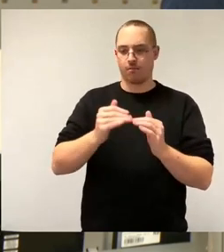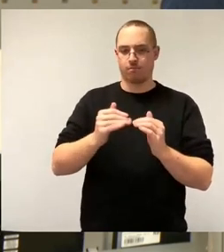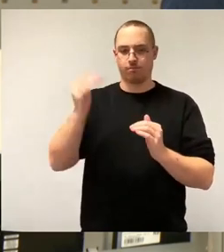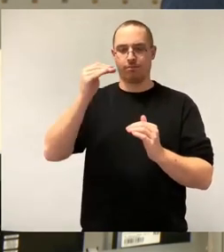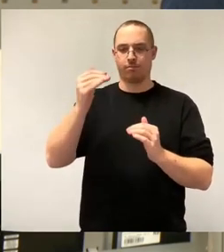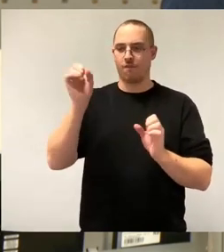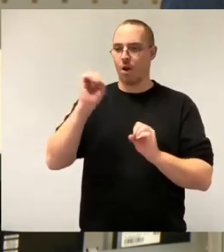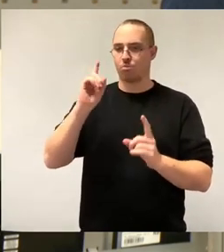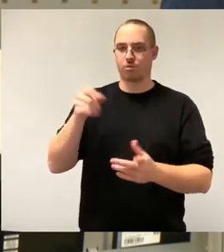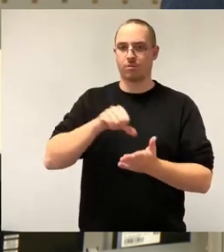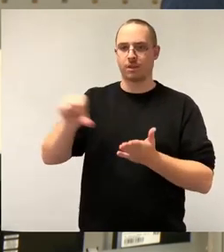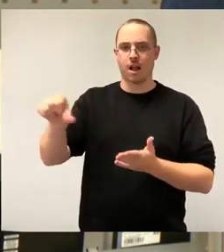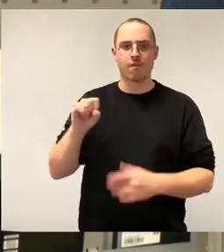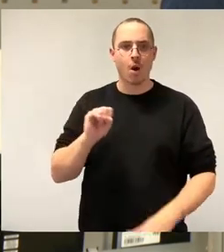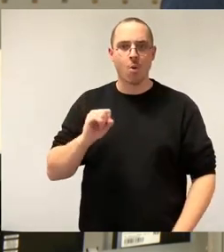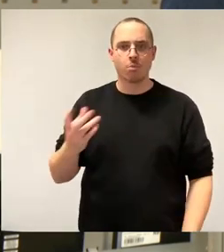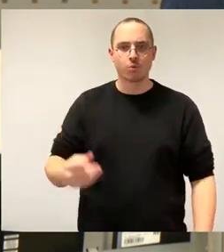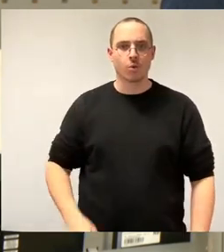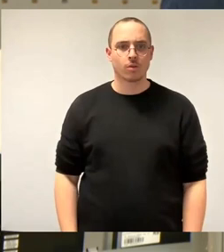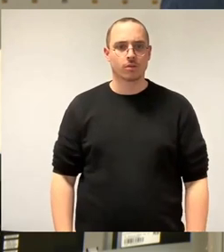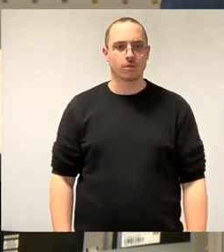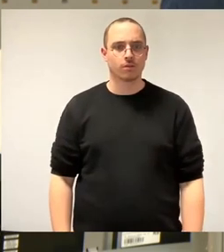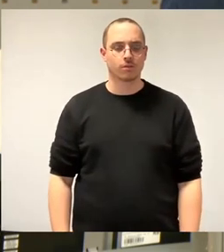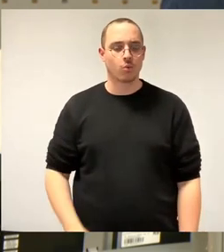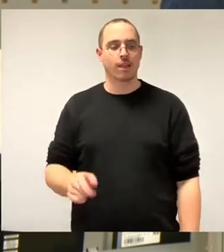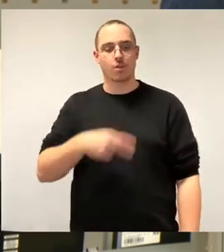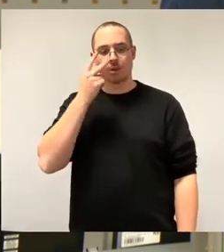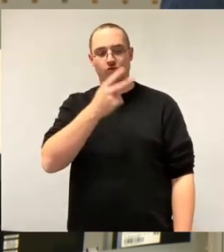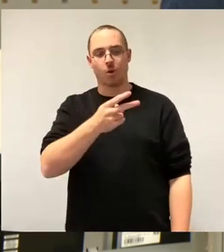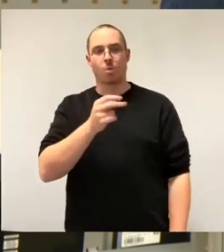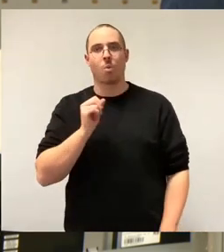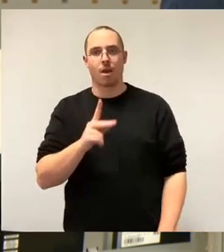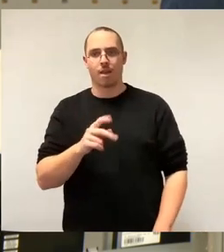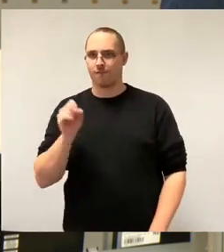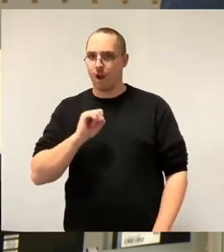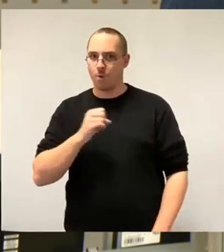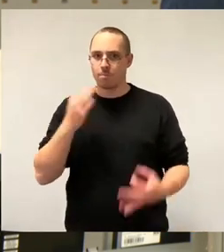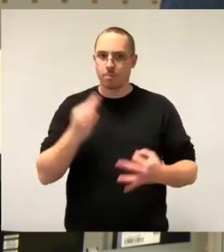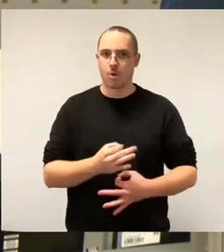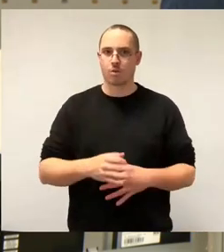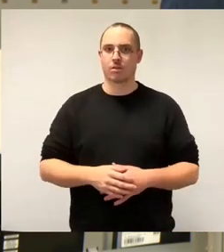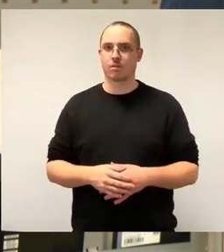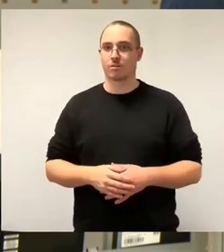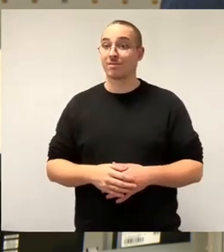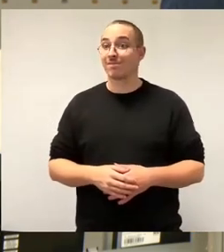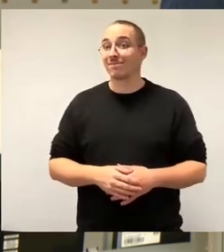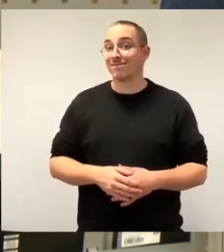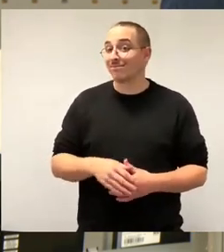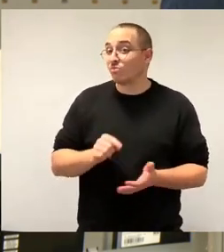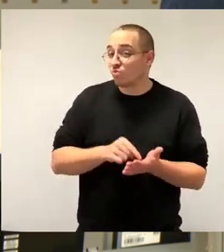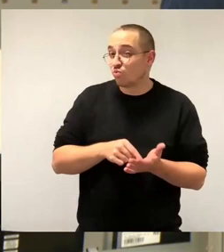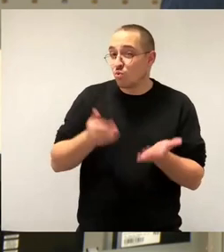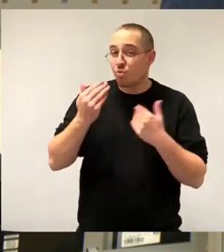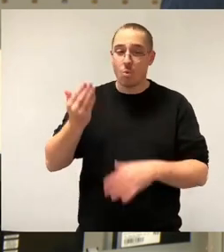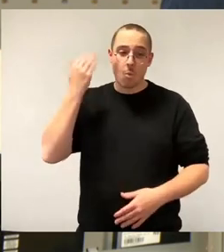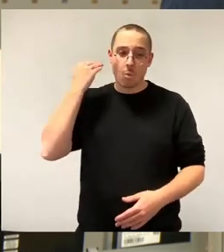ist es denn notwendig, dass wir hier im Moment jetzt auch mehr lassen. Es ist ja nicht einfach, da haben sich ja Dinge verändert. Im Jahr 2020